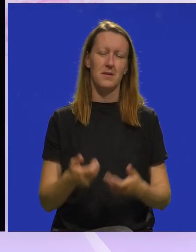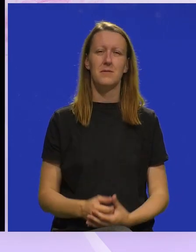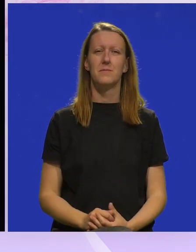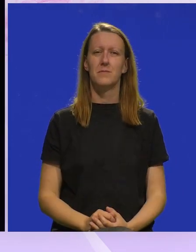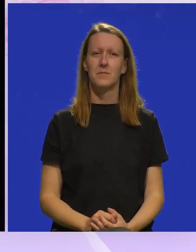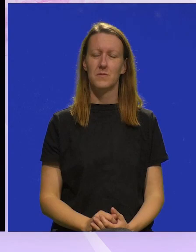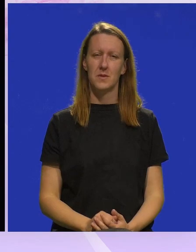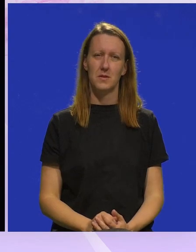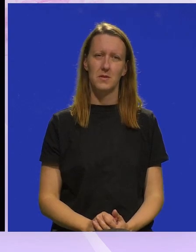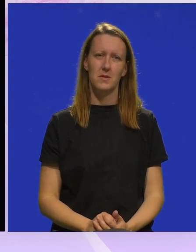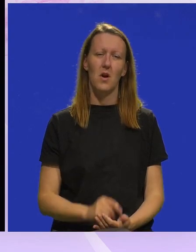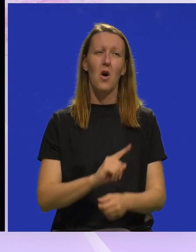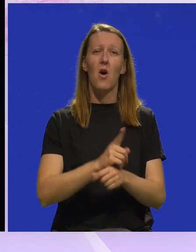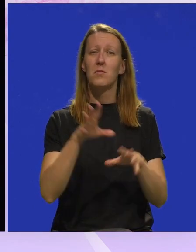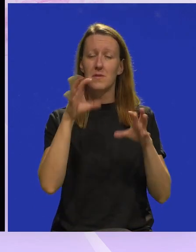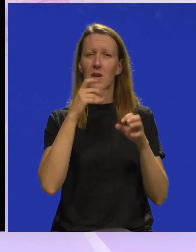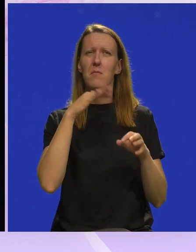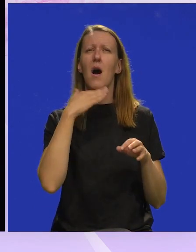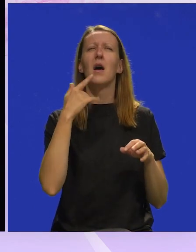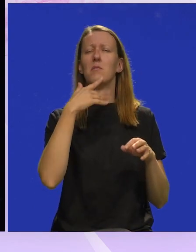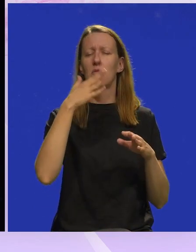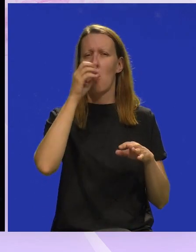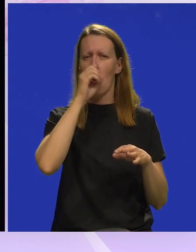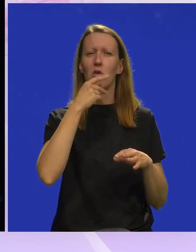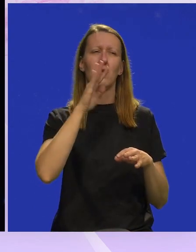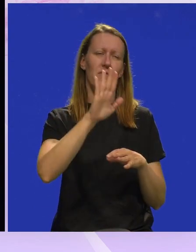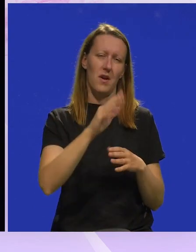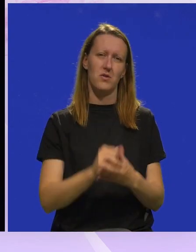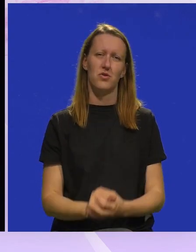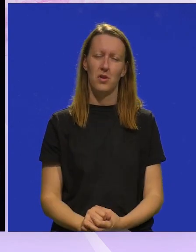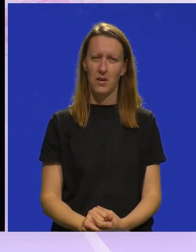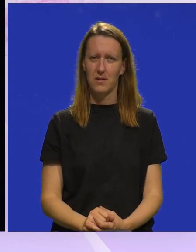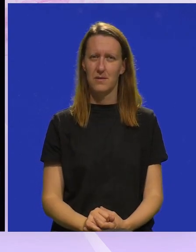Sajno ćete ga piti da je i gorih punica od bašu.